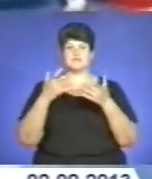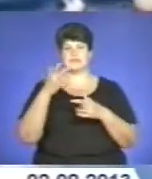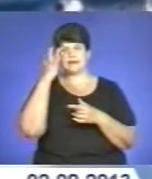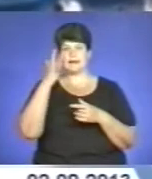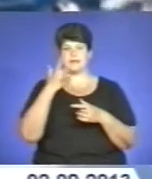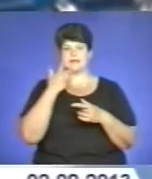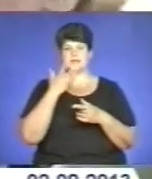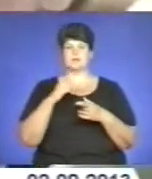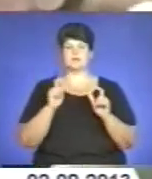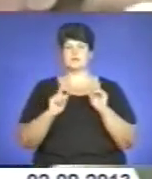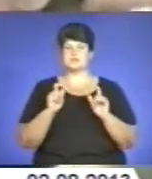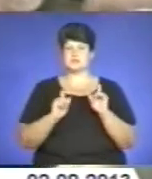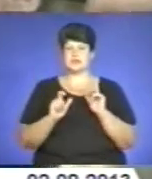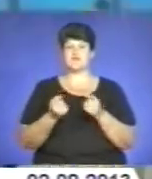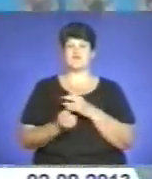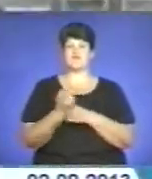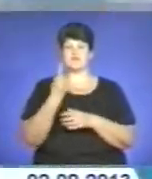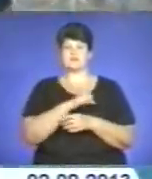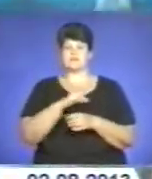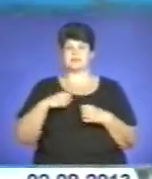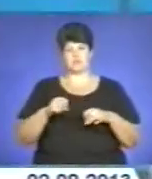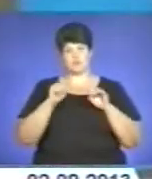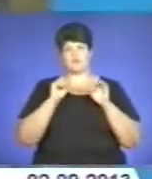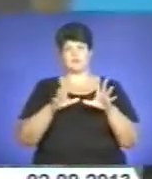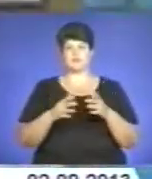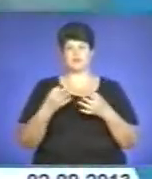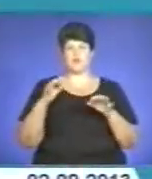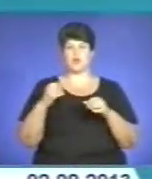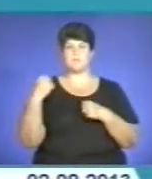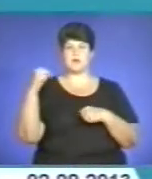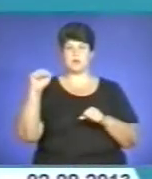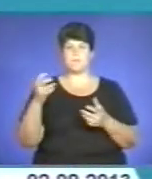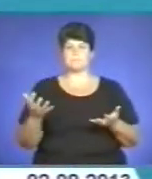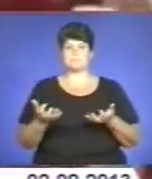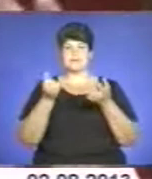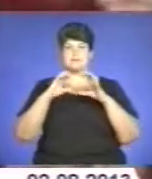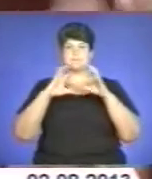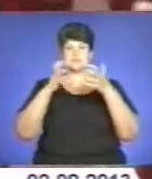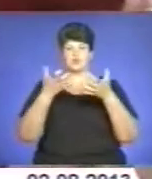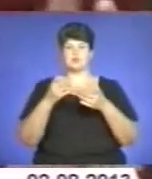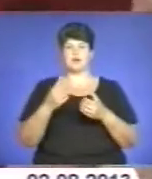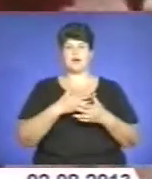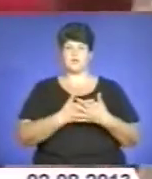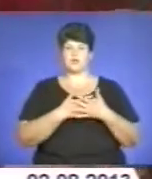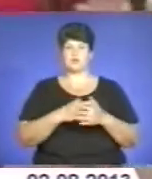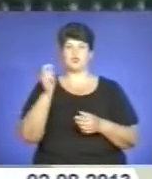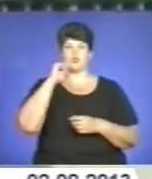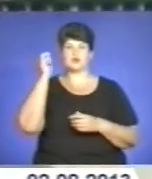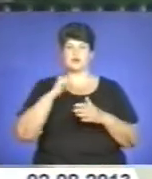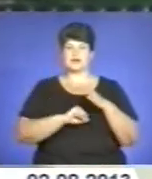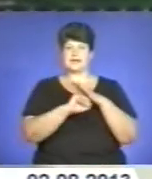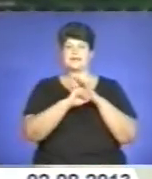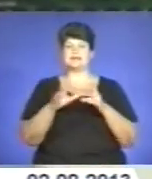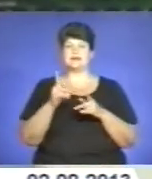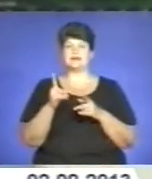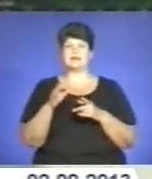універсіаді в Казані виявлені самовідданість та волю до перемоги піднесення міжнародного авторитету України орденом за заслуги 3